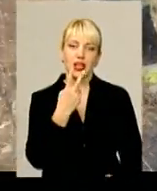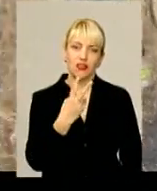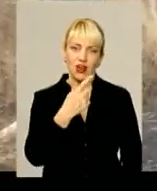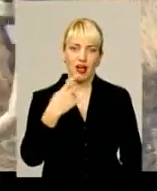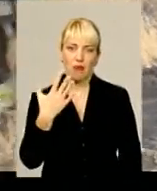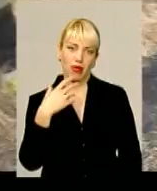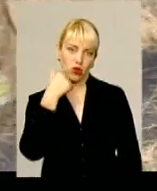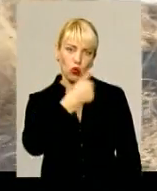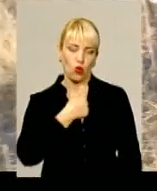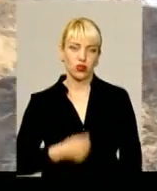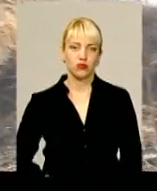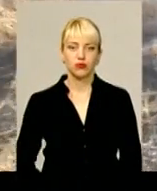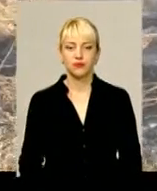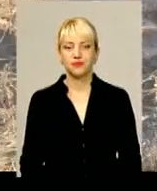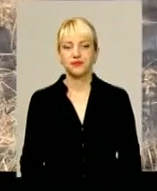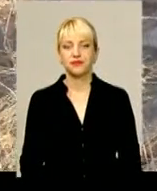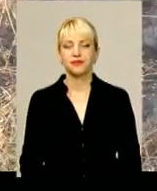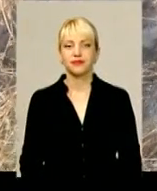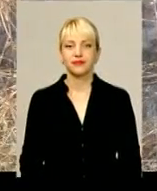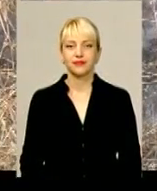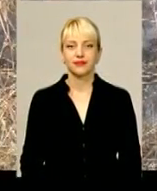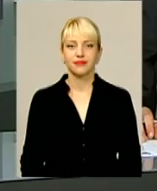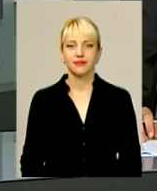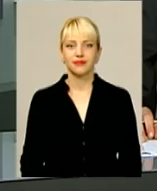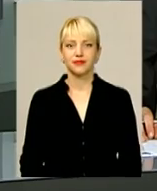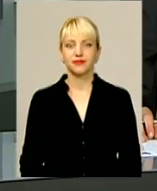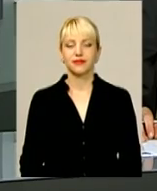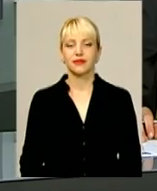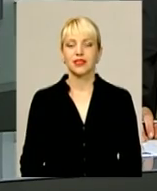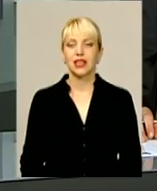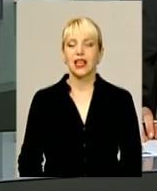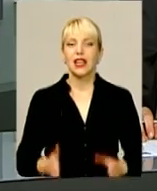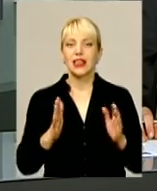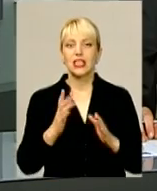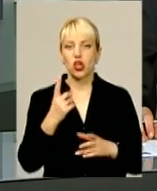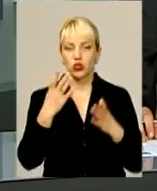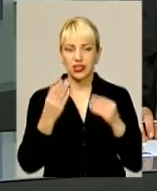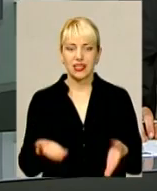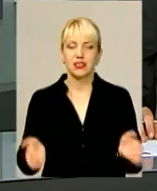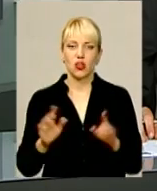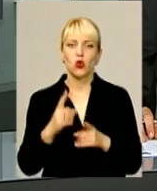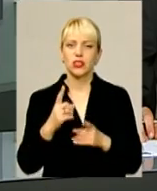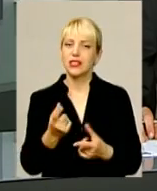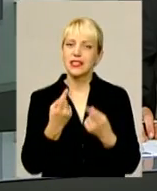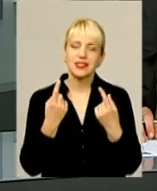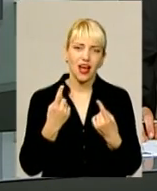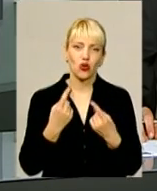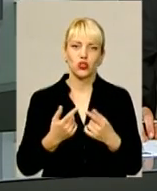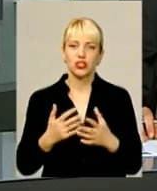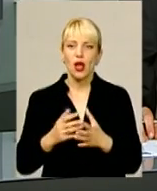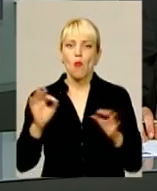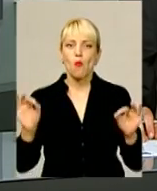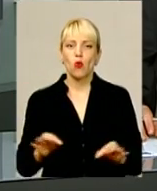Вікторія Паламар, Віктор Кривий для інформаційного випуску. Лише один день залишився до однієї із найгучніших